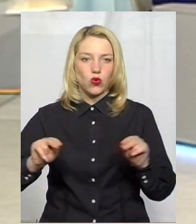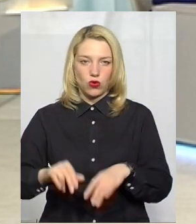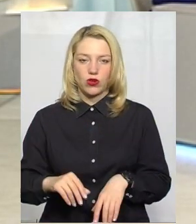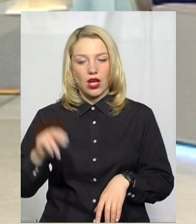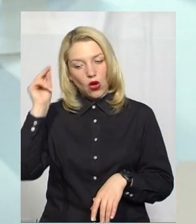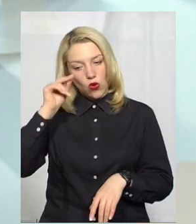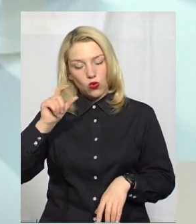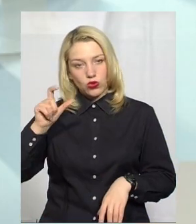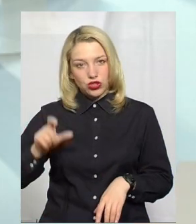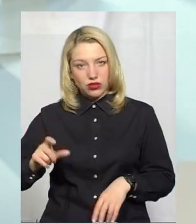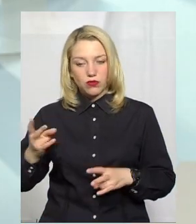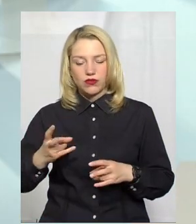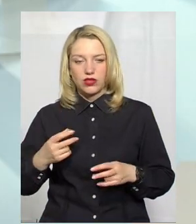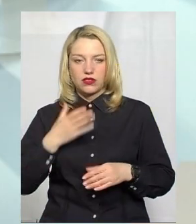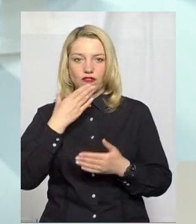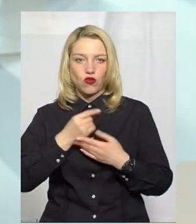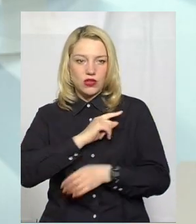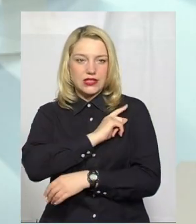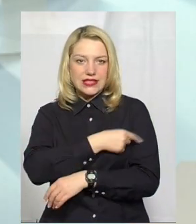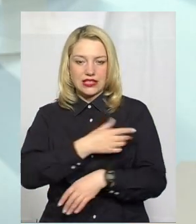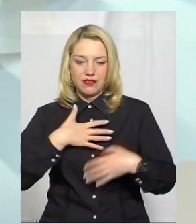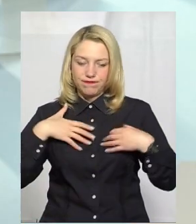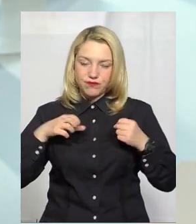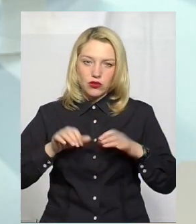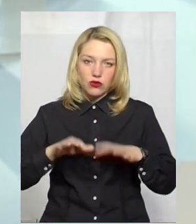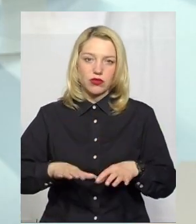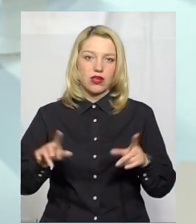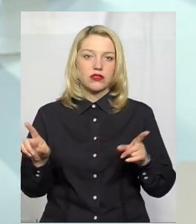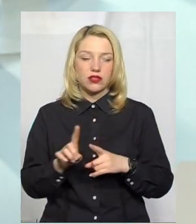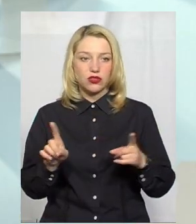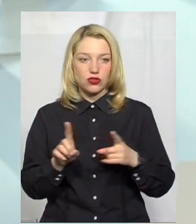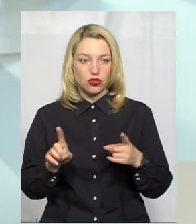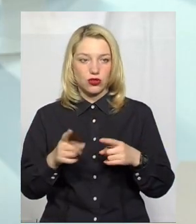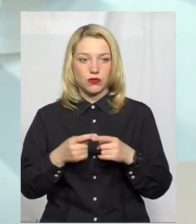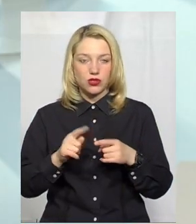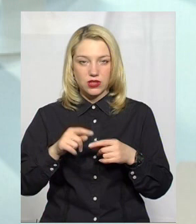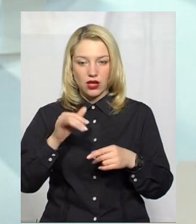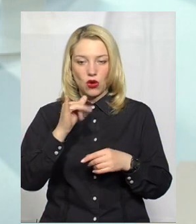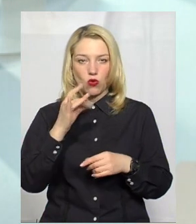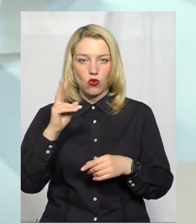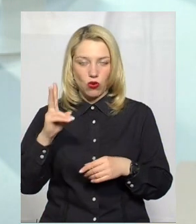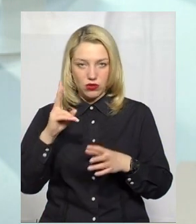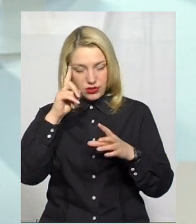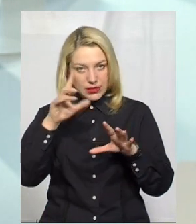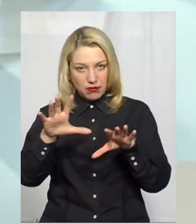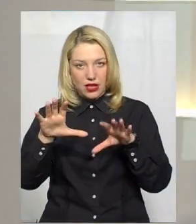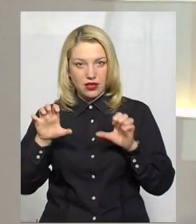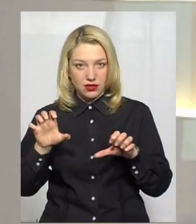Учню потрібно більше зусиль своїх докласти до того, щоб цей урок сприйняти.